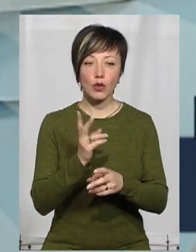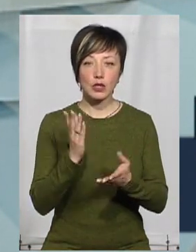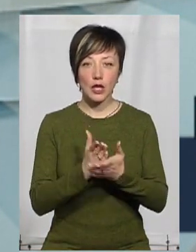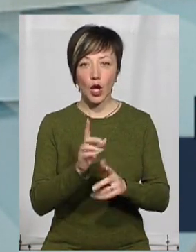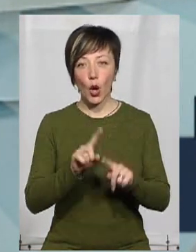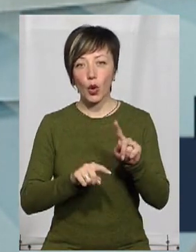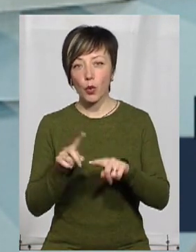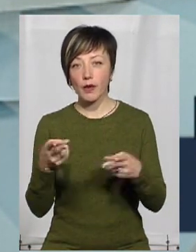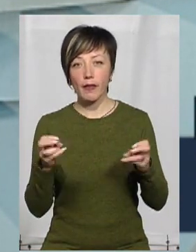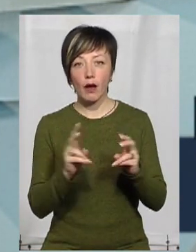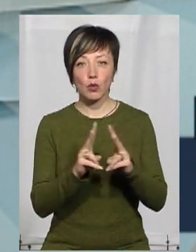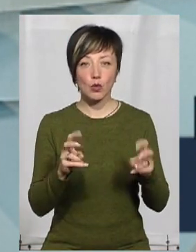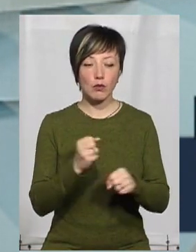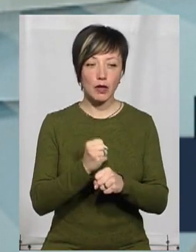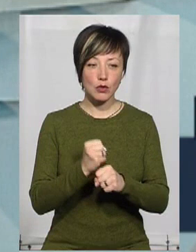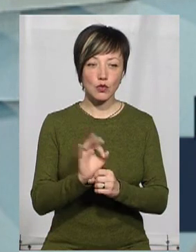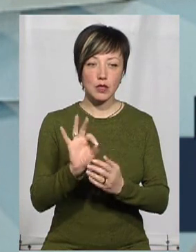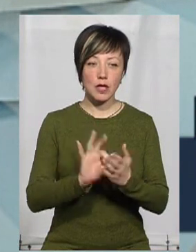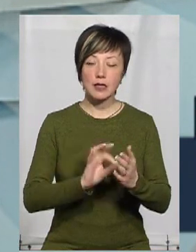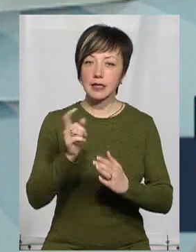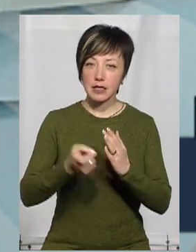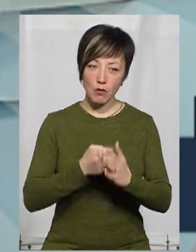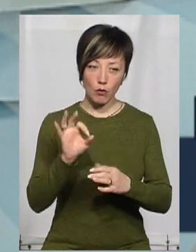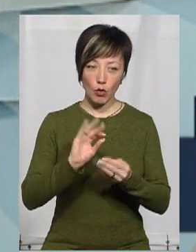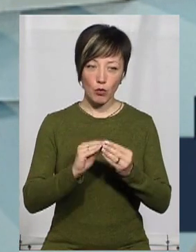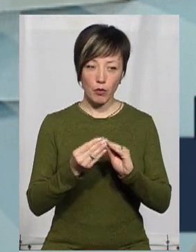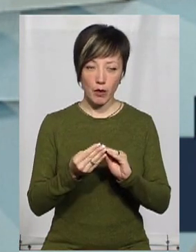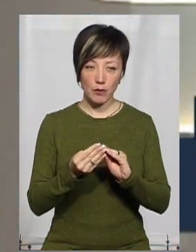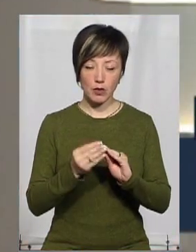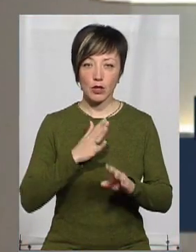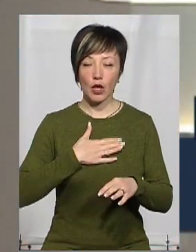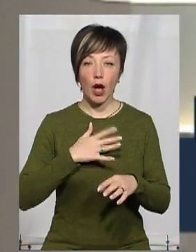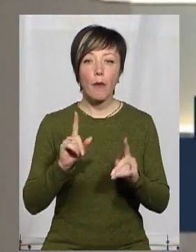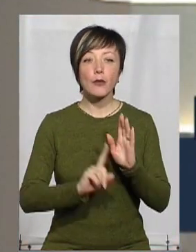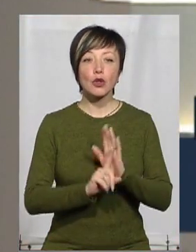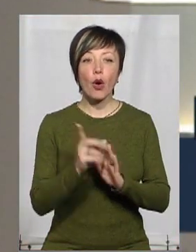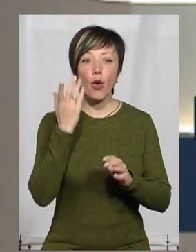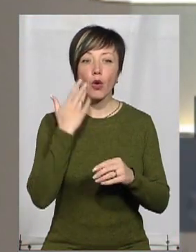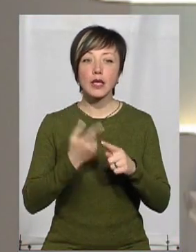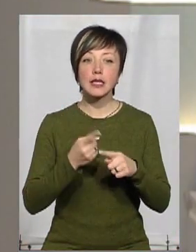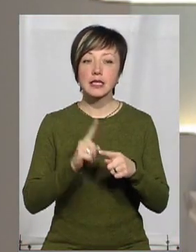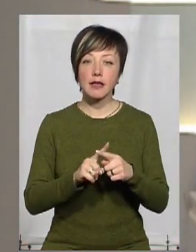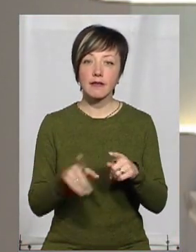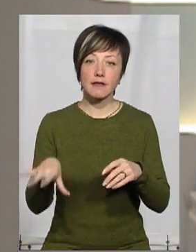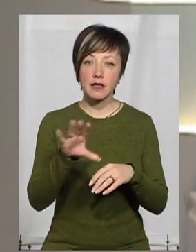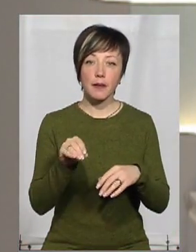родичі, хто працює. І зразу дізнаємося про проблематику нашої медицини. що ви почали? Коли це?